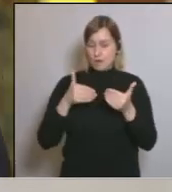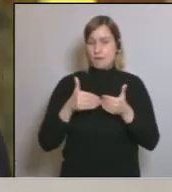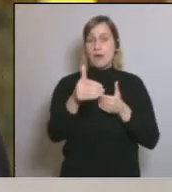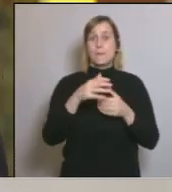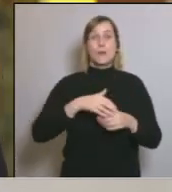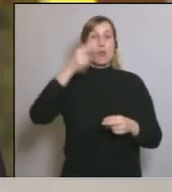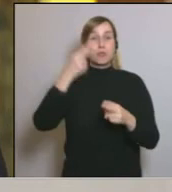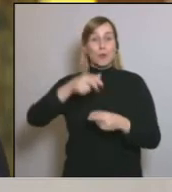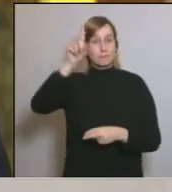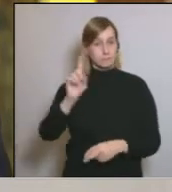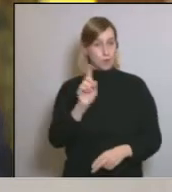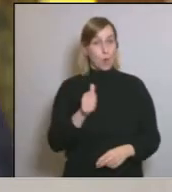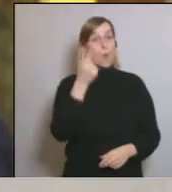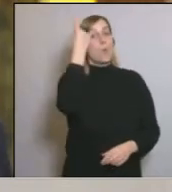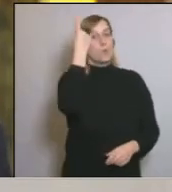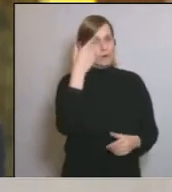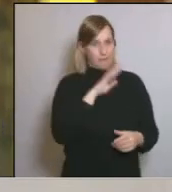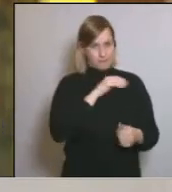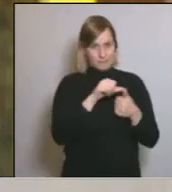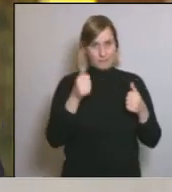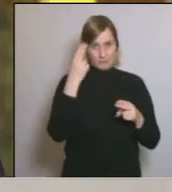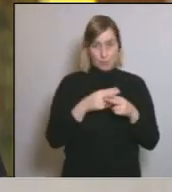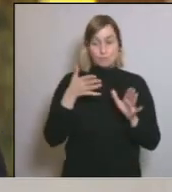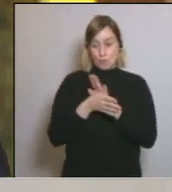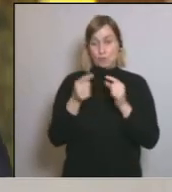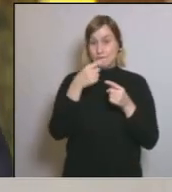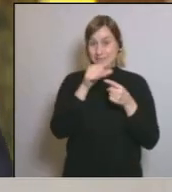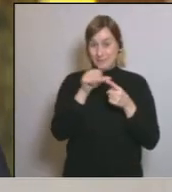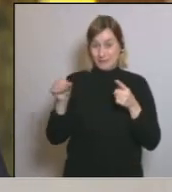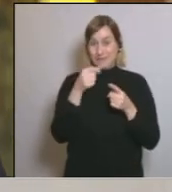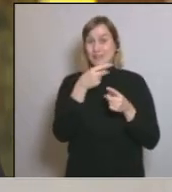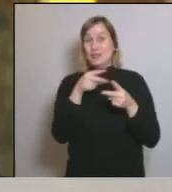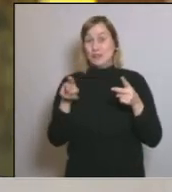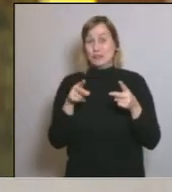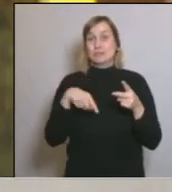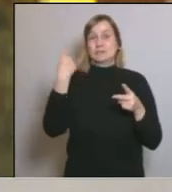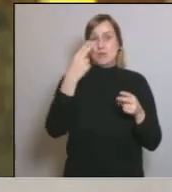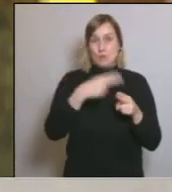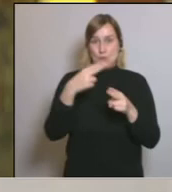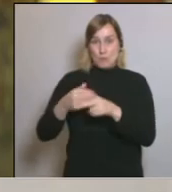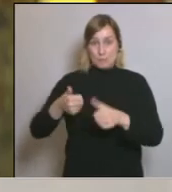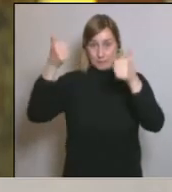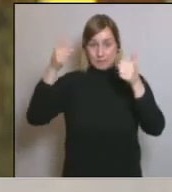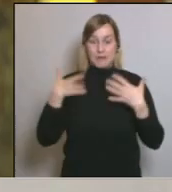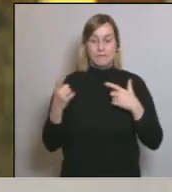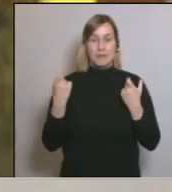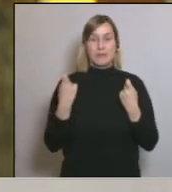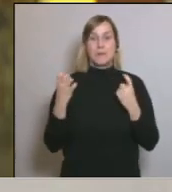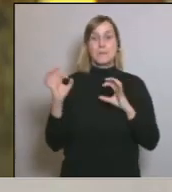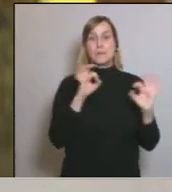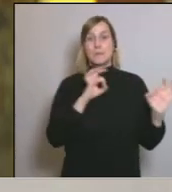dura, no és la més dura, perquè encara serà més dura la següent. Ens hem de preparar ara per la situació